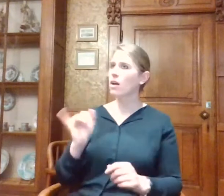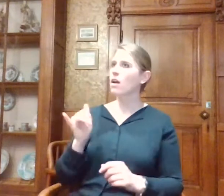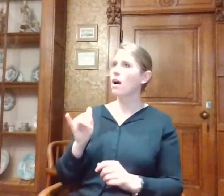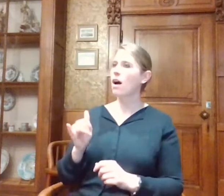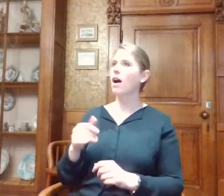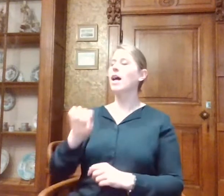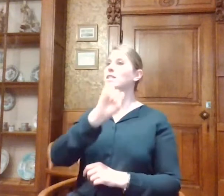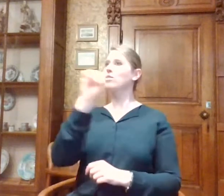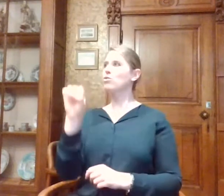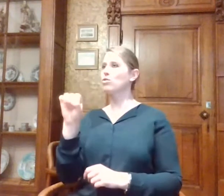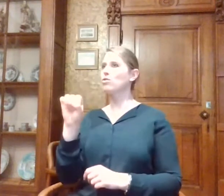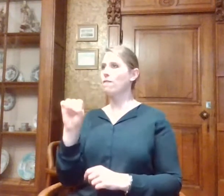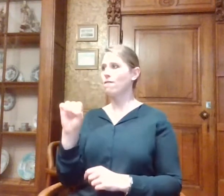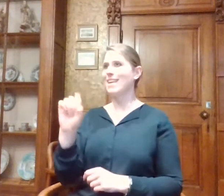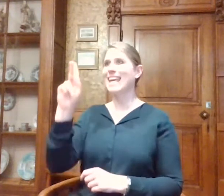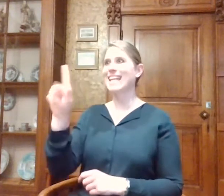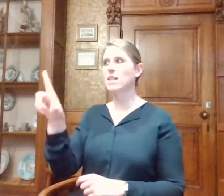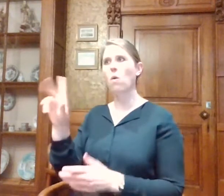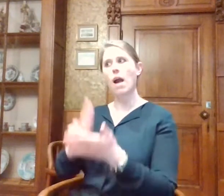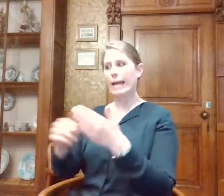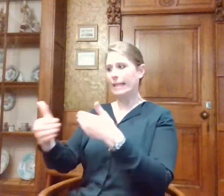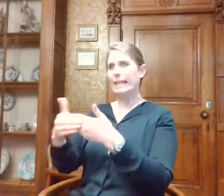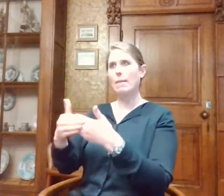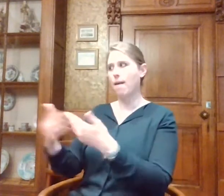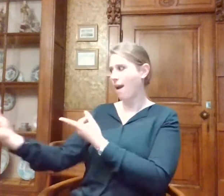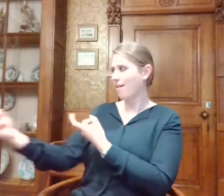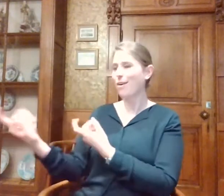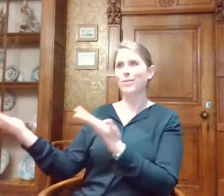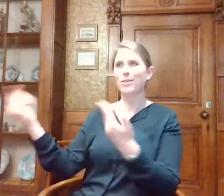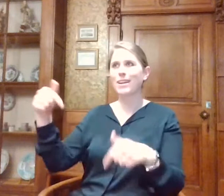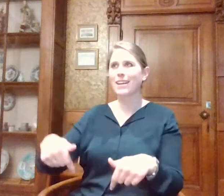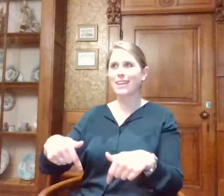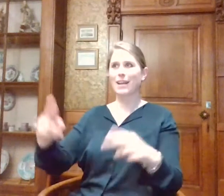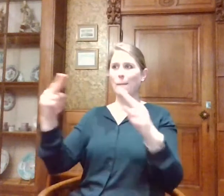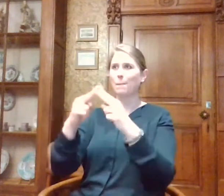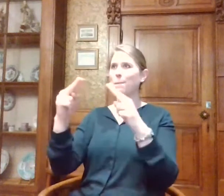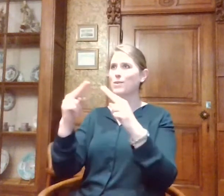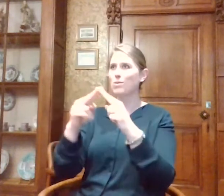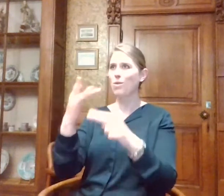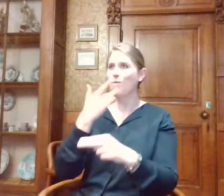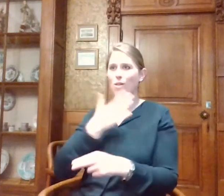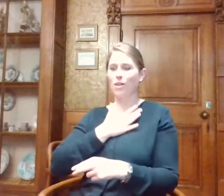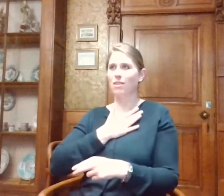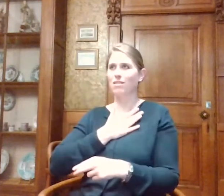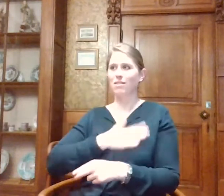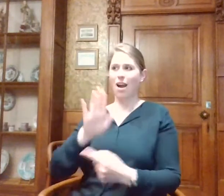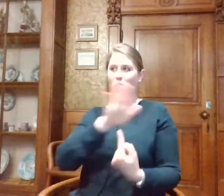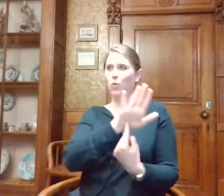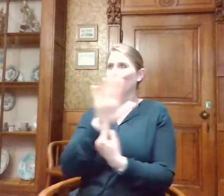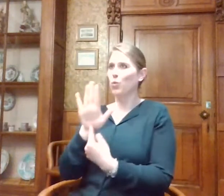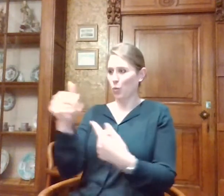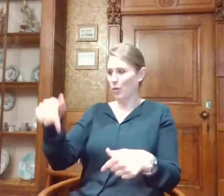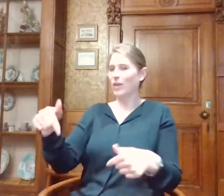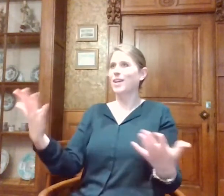En Sofie, Kesseloo is vlakbij. Ik wil jou uit om gewoon eens eventjes langs te komen. Je kan jou daar gewoon ter plaatse eventjes